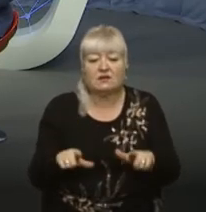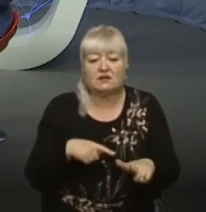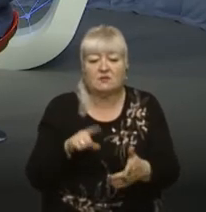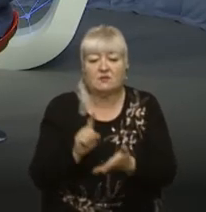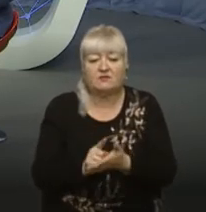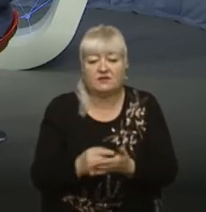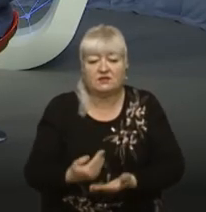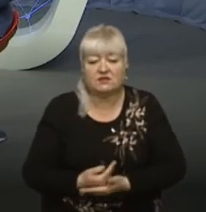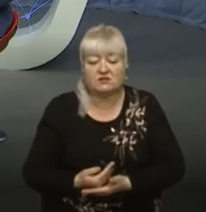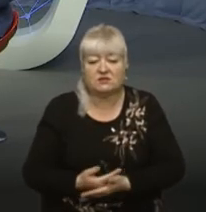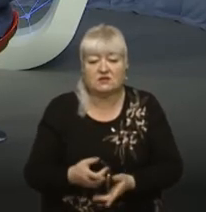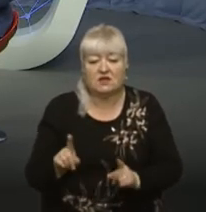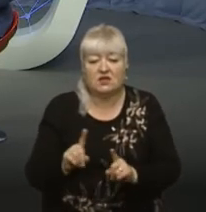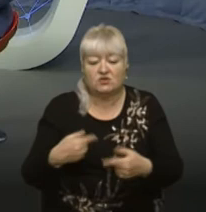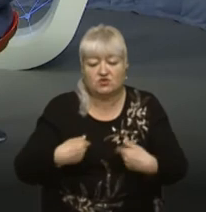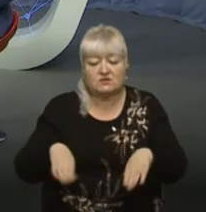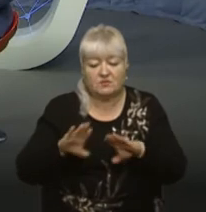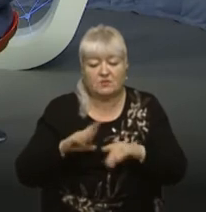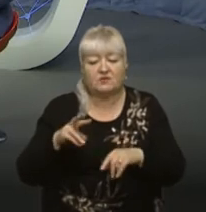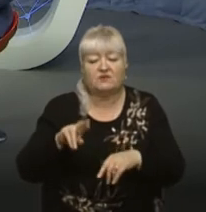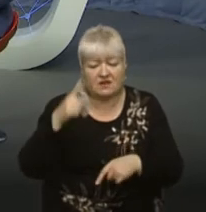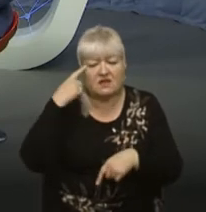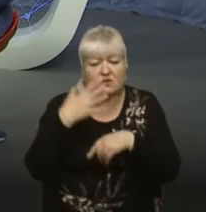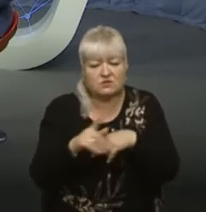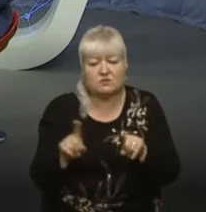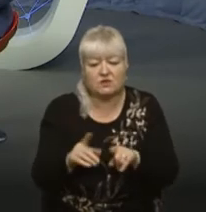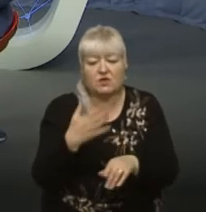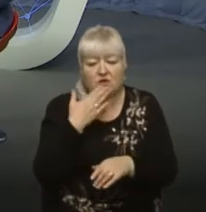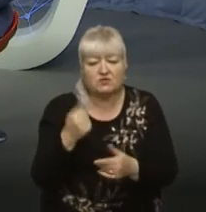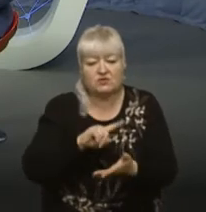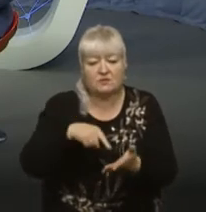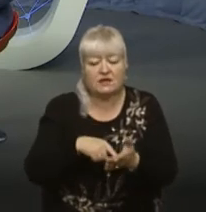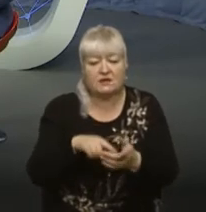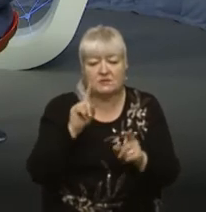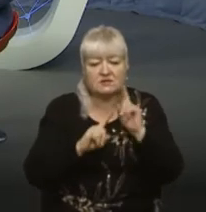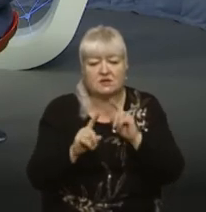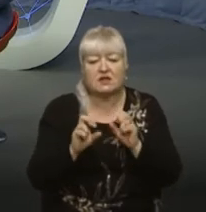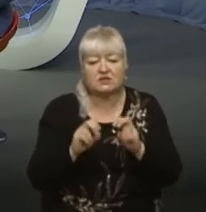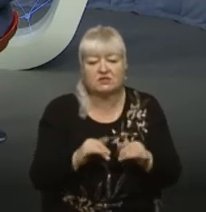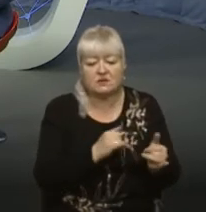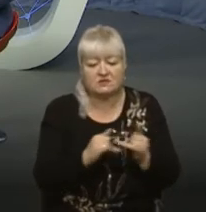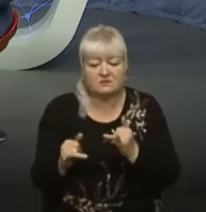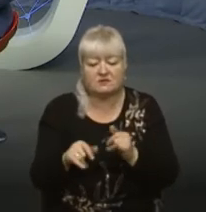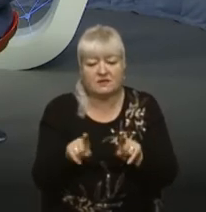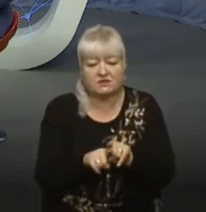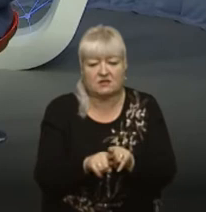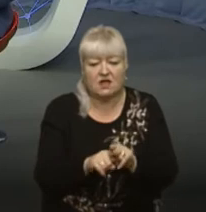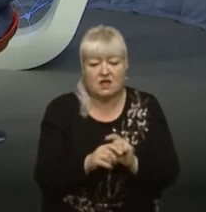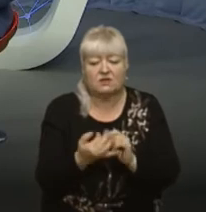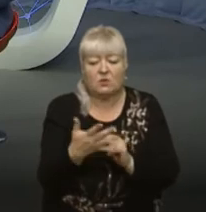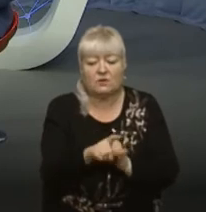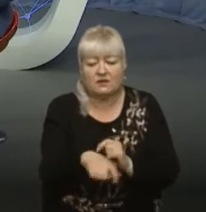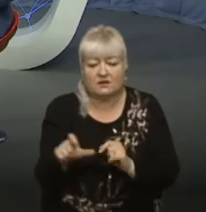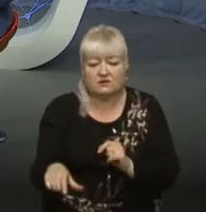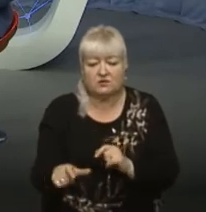поселитися, тому що те, що нам запропонували, я розумію, що немає міська рада, чим забезпечити таку кількість людей, але, ну,